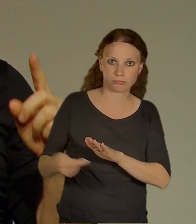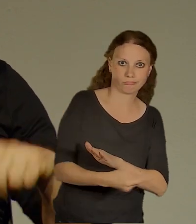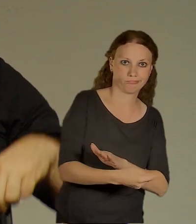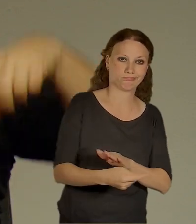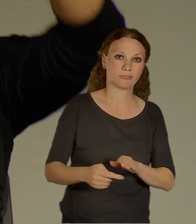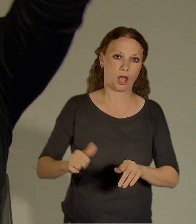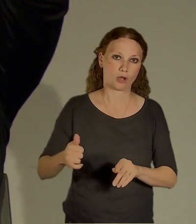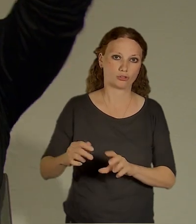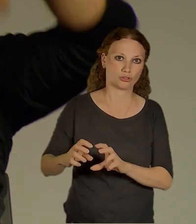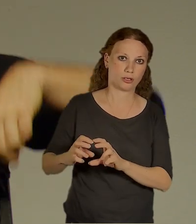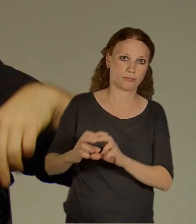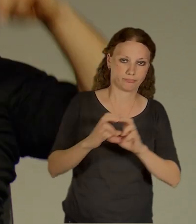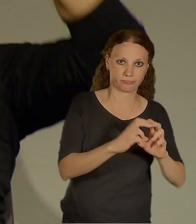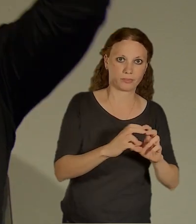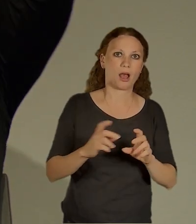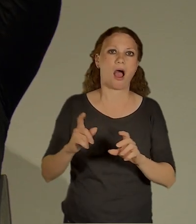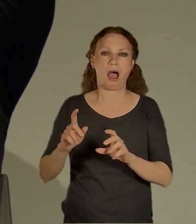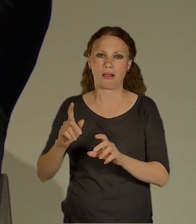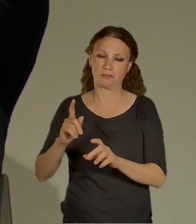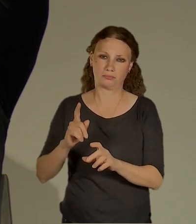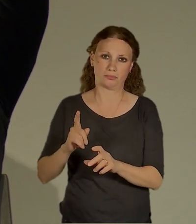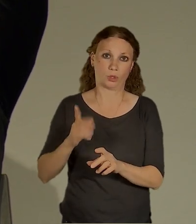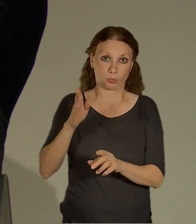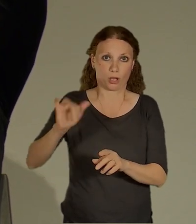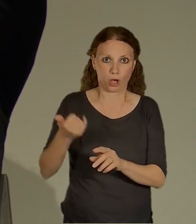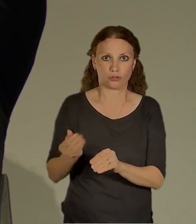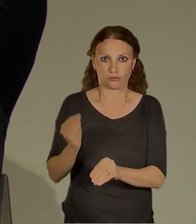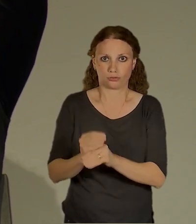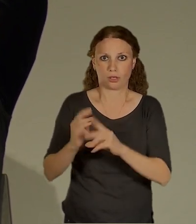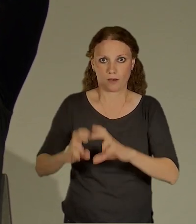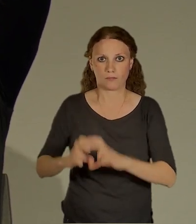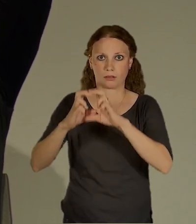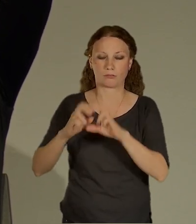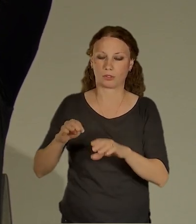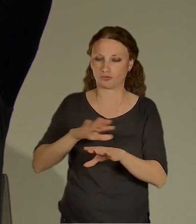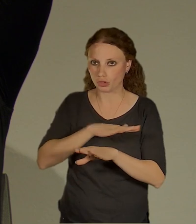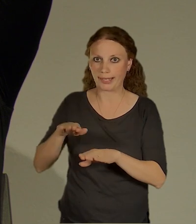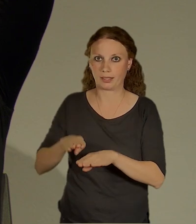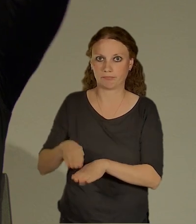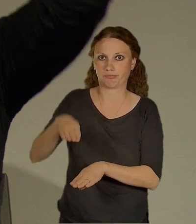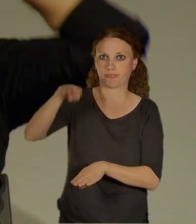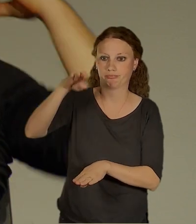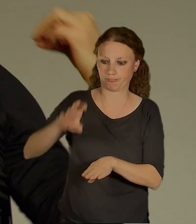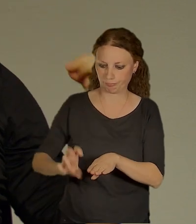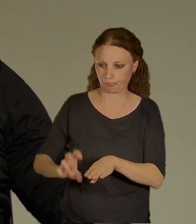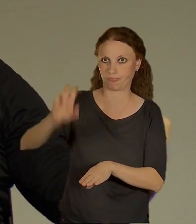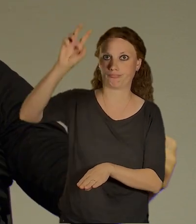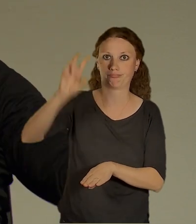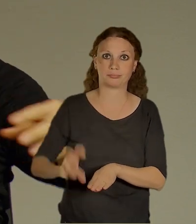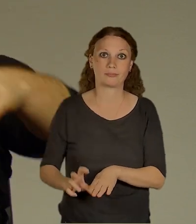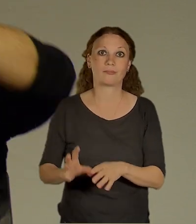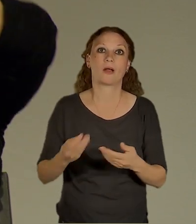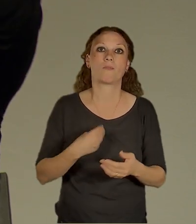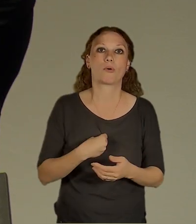ale pak už ten výtah obslouží všechny elevace. Bohužel, jakoby nějaká plynulá